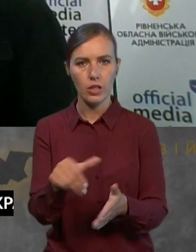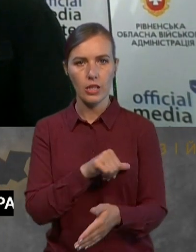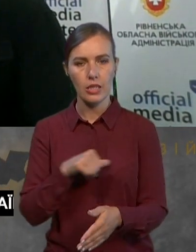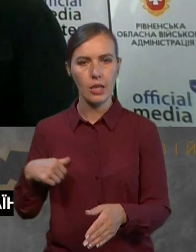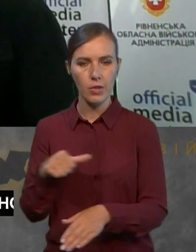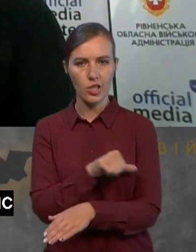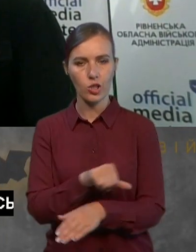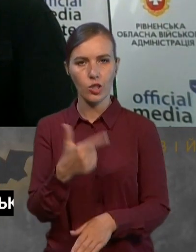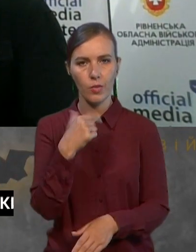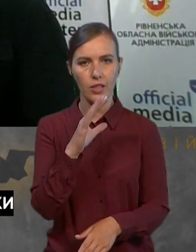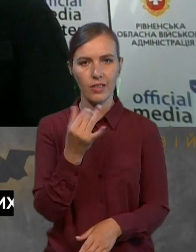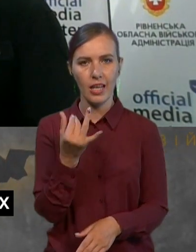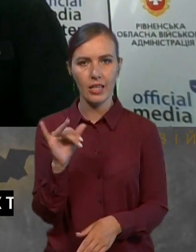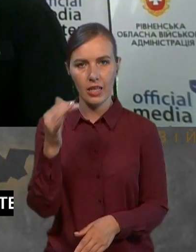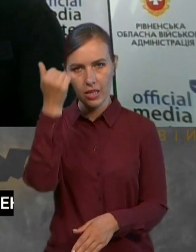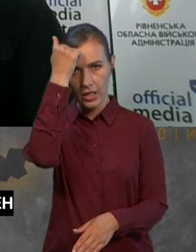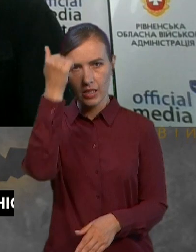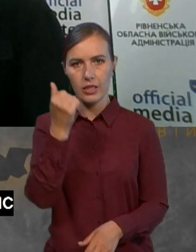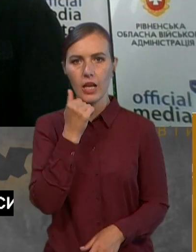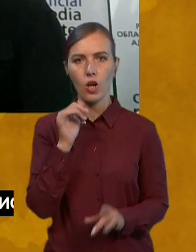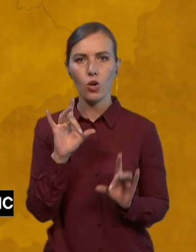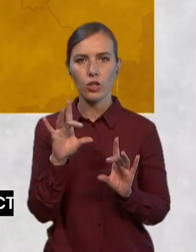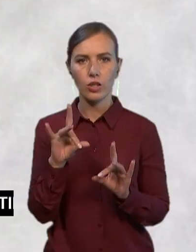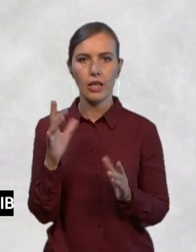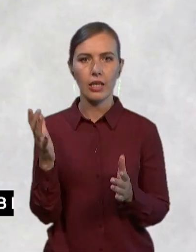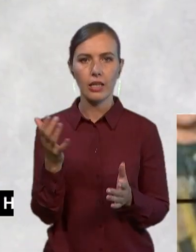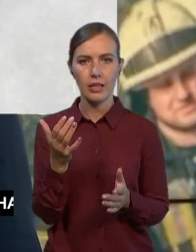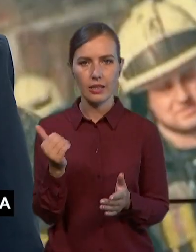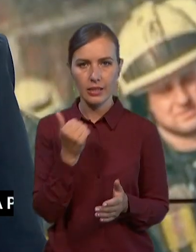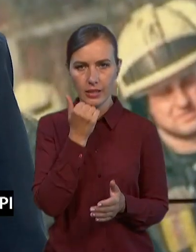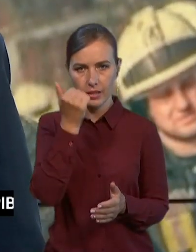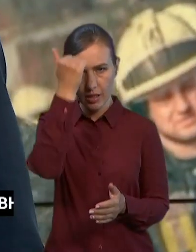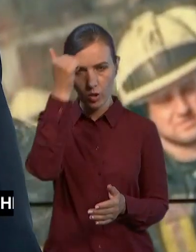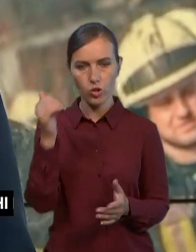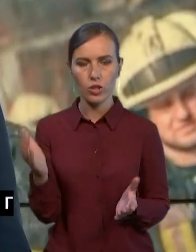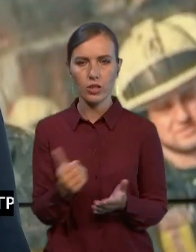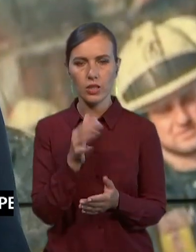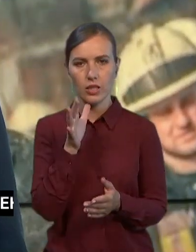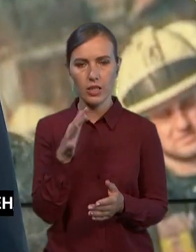Пане Віталію, дякую за розмову, дякую за те, що знайшли час. Це був Віталій Коваль, начальник Рівницької обласної військової адміністрації.